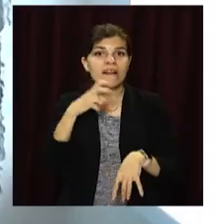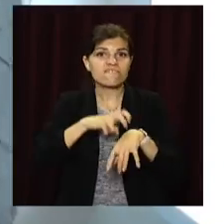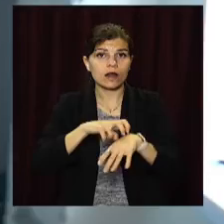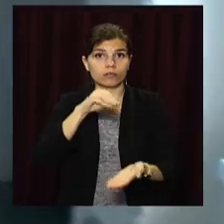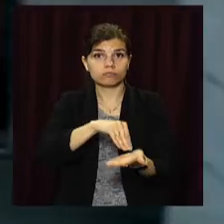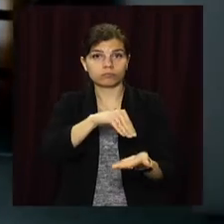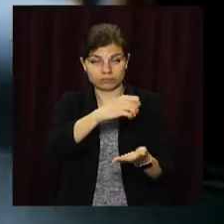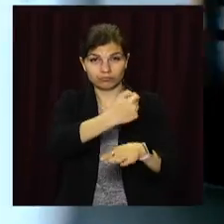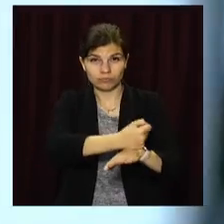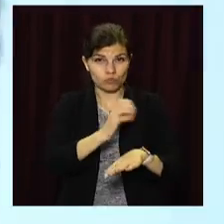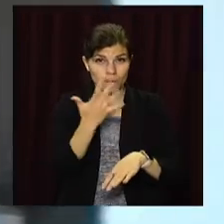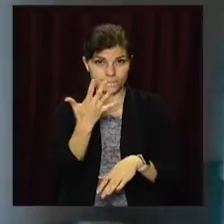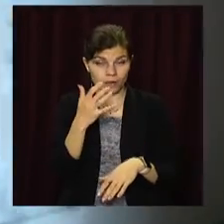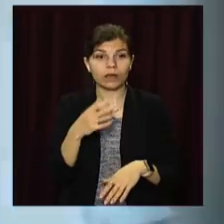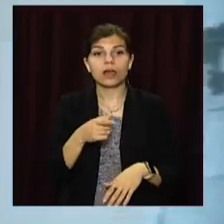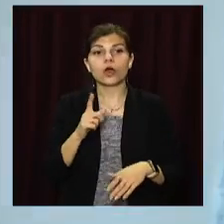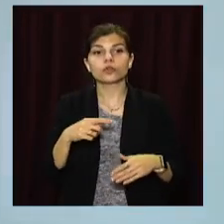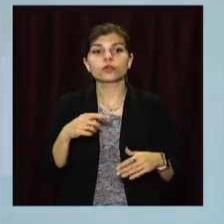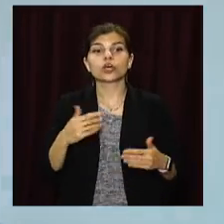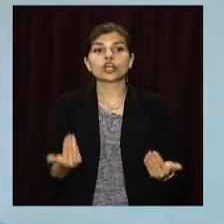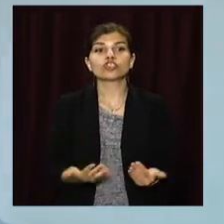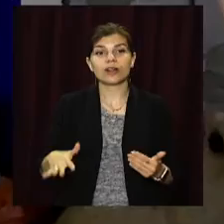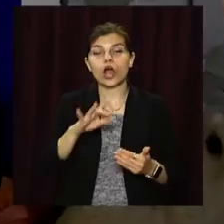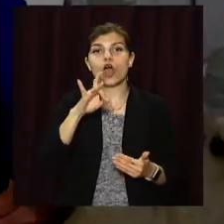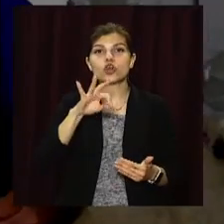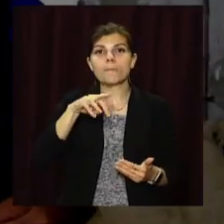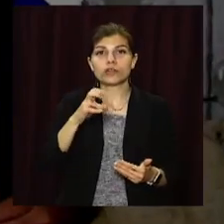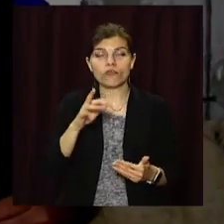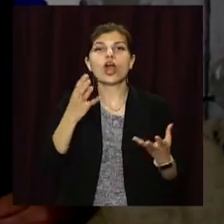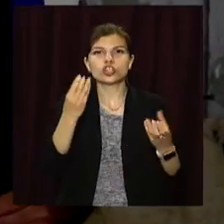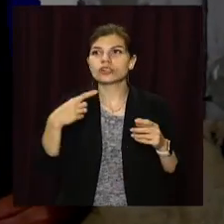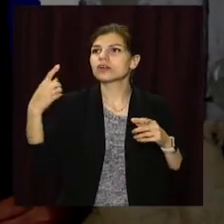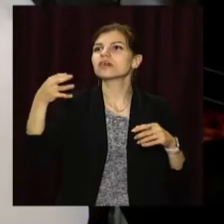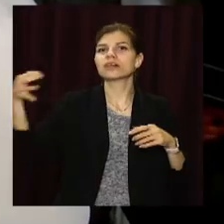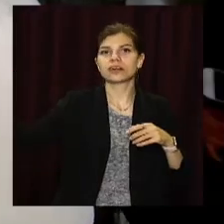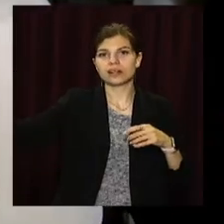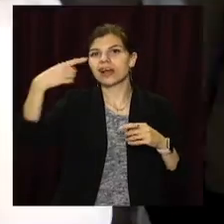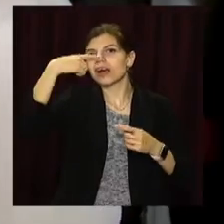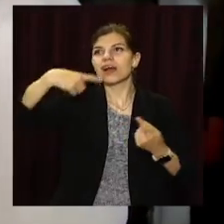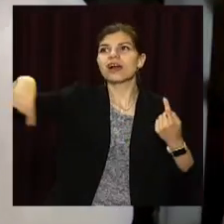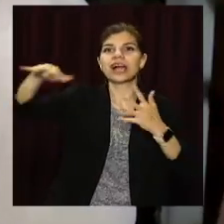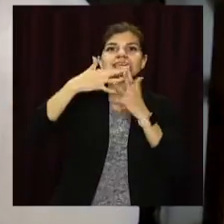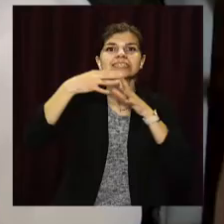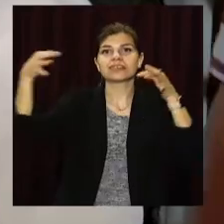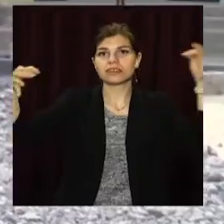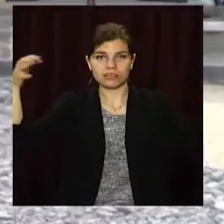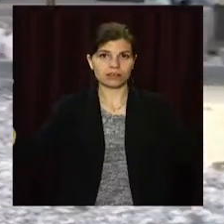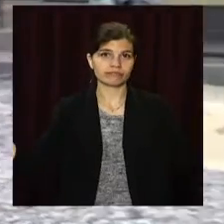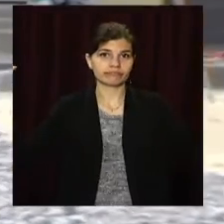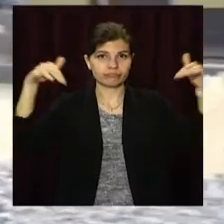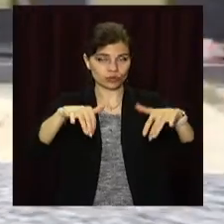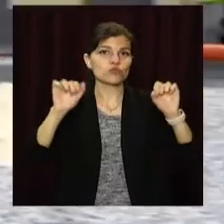Також там облаштоють лабораторію. Окрім мешканців Романкового, сюди зможуть звертатися і жителі навколишніх населених пунктів.